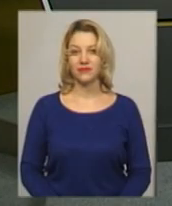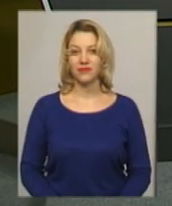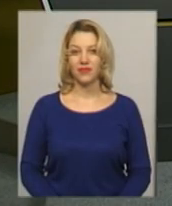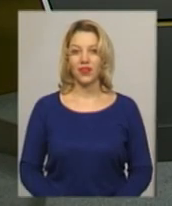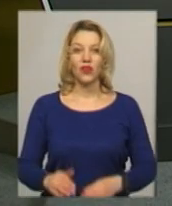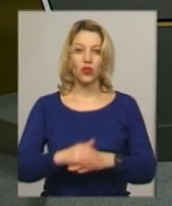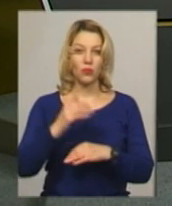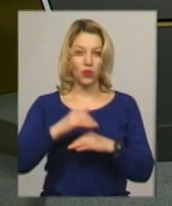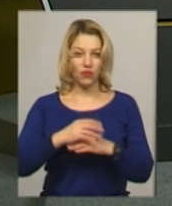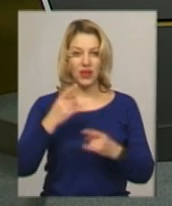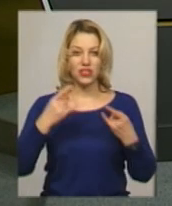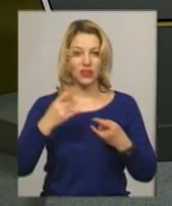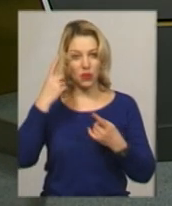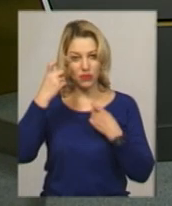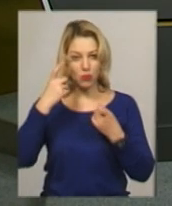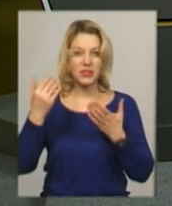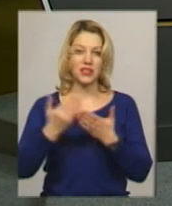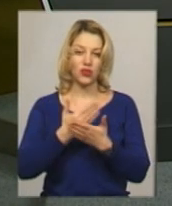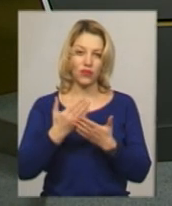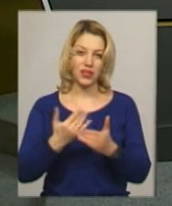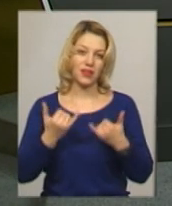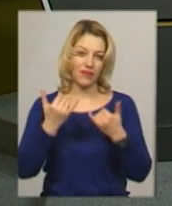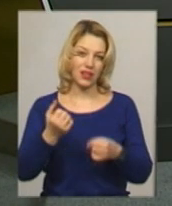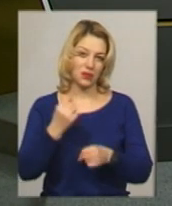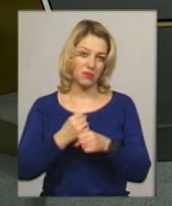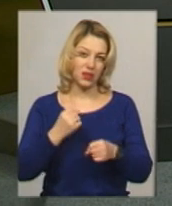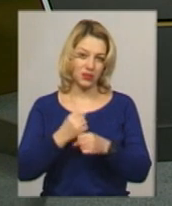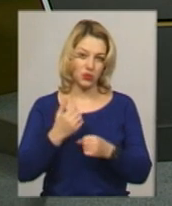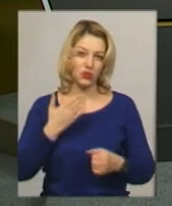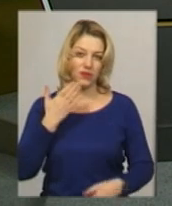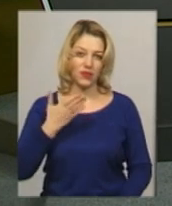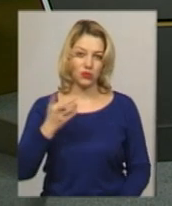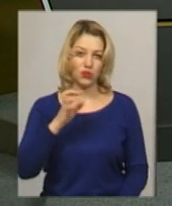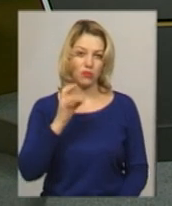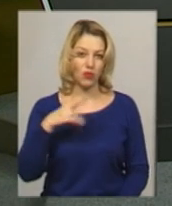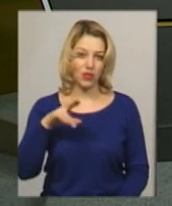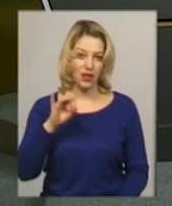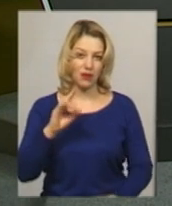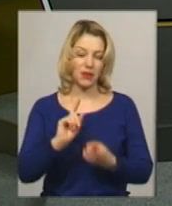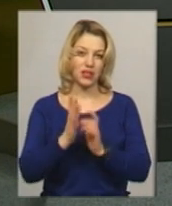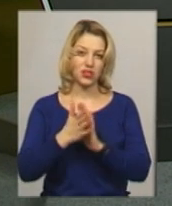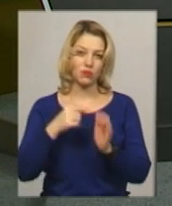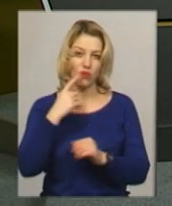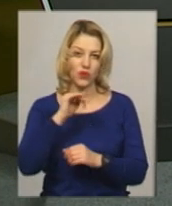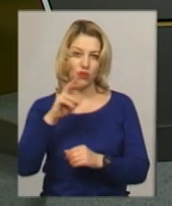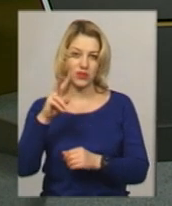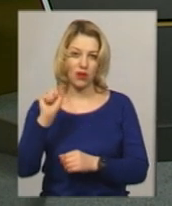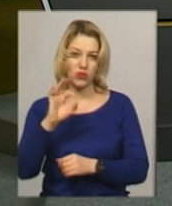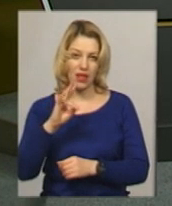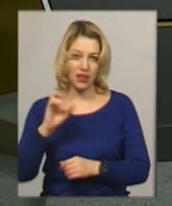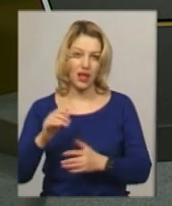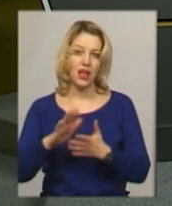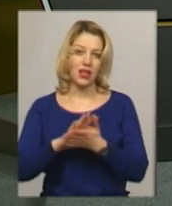Доброго вечора, в ефірі інформаційний випуск новин. У студії для вас працюють ведуча Вікторія Бондар, переклад на жестову мову Оксани Фіновською.